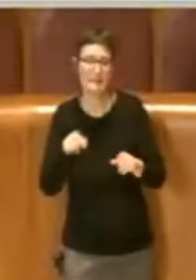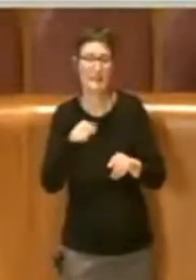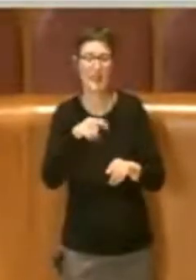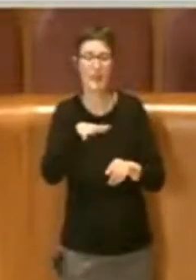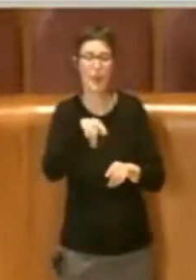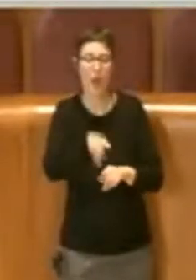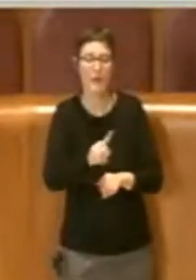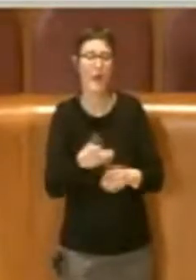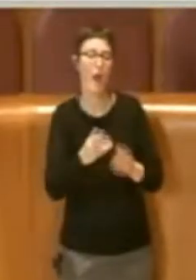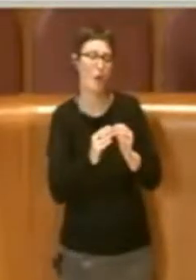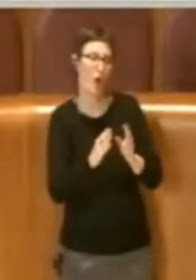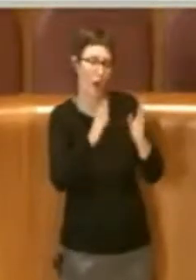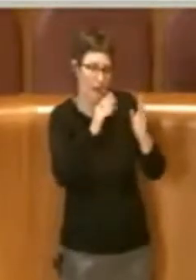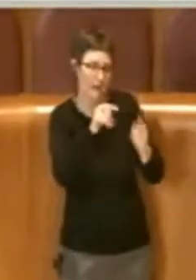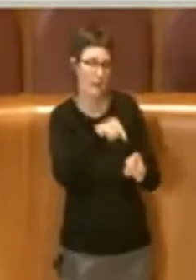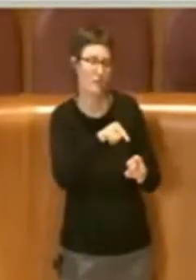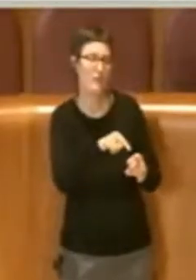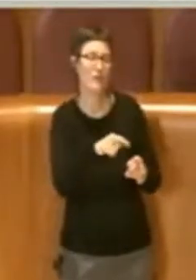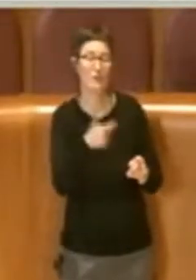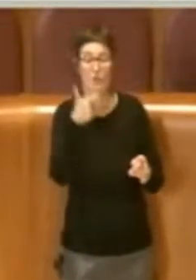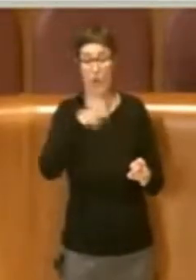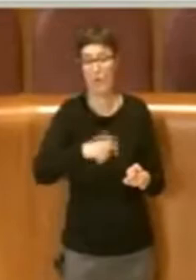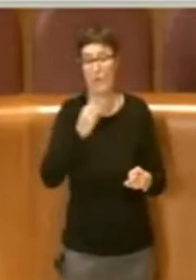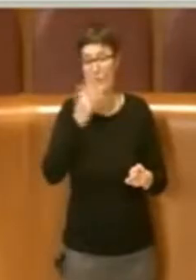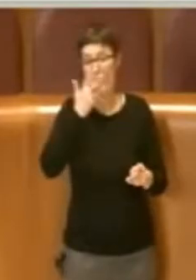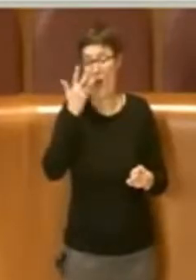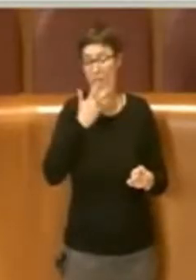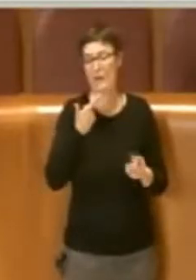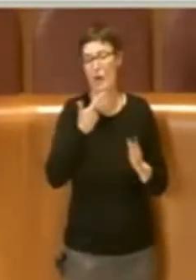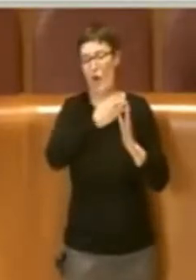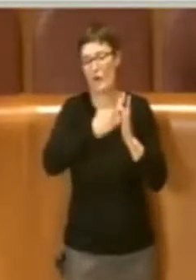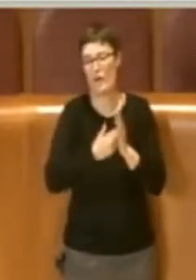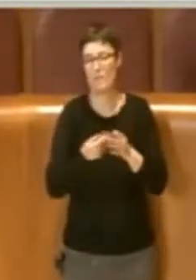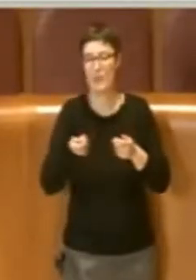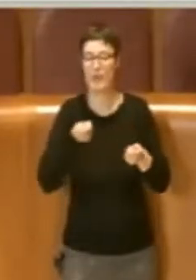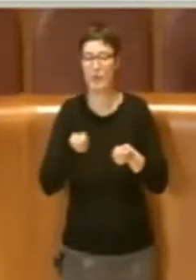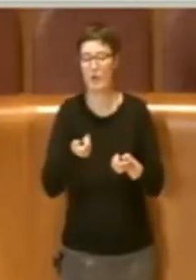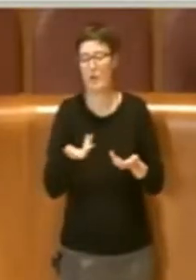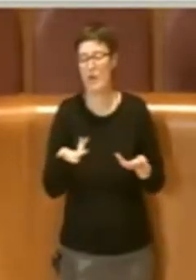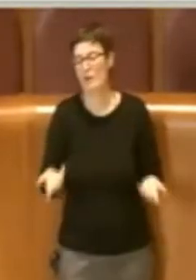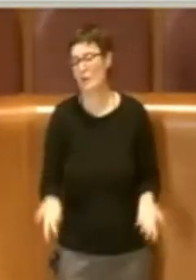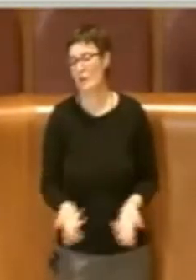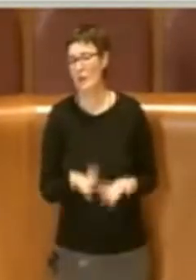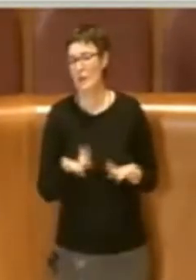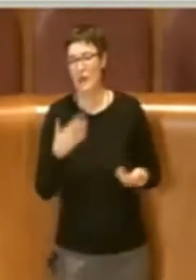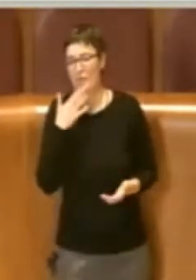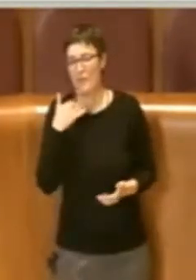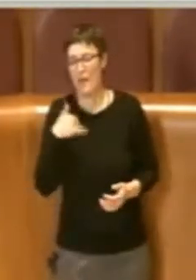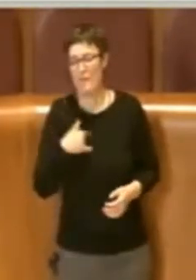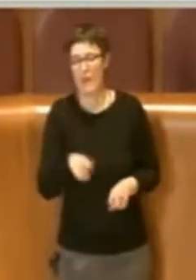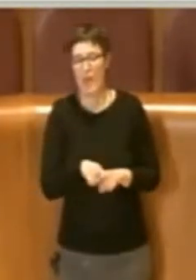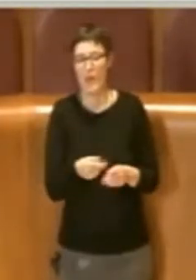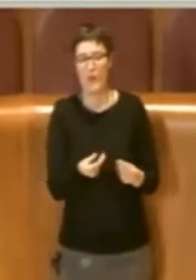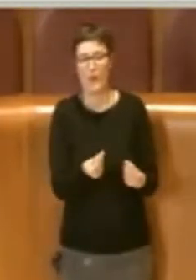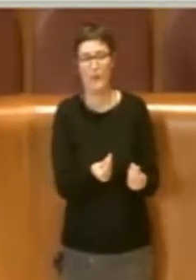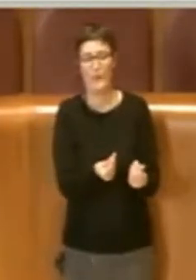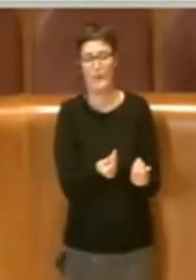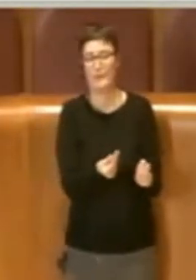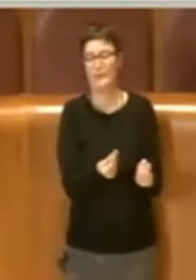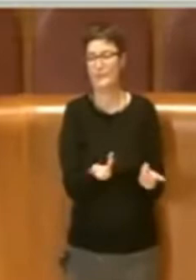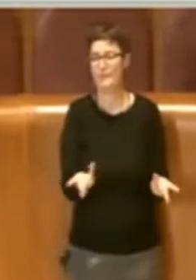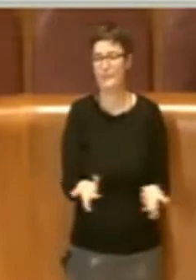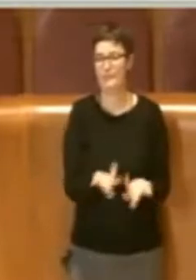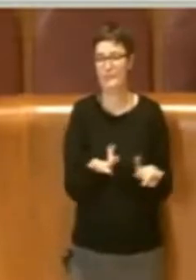è un edificio che di fatto è un errore da piano regolatore, sinceramente mi sembra proprio disminuire con